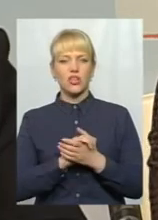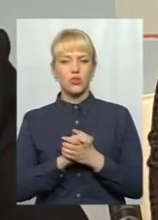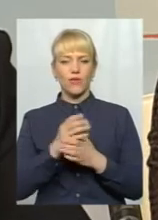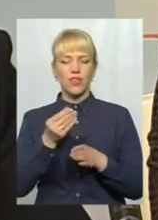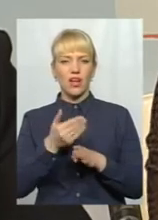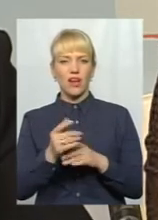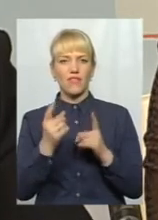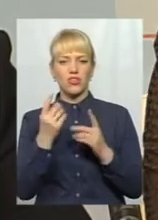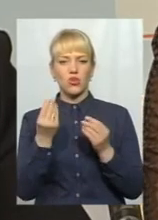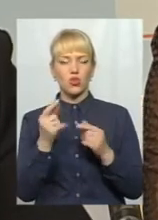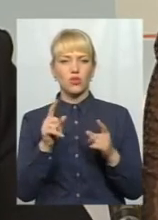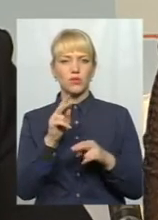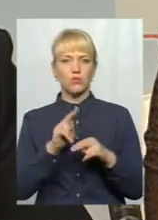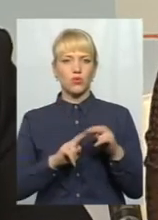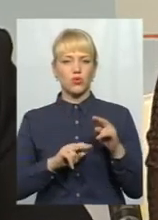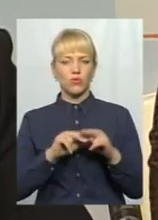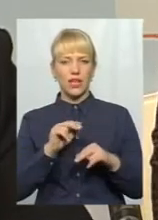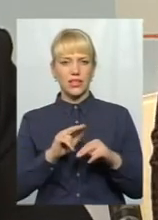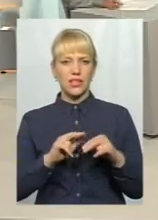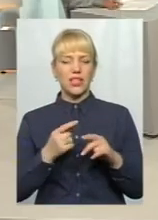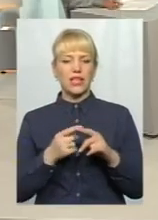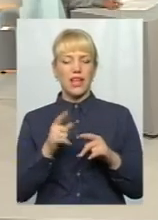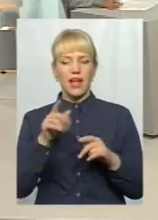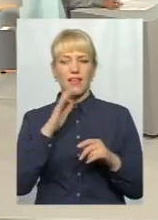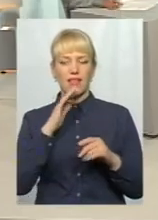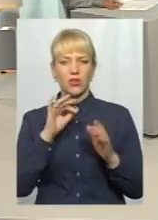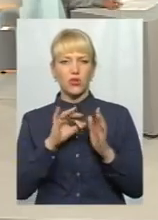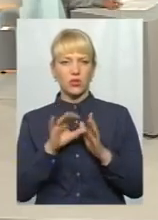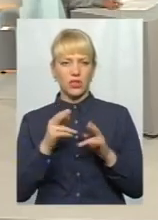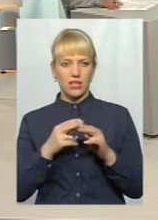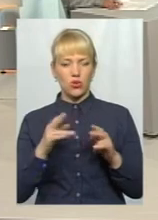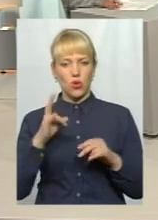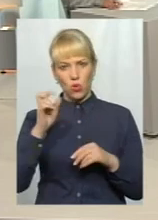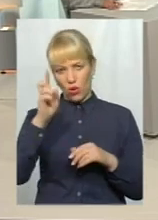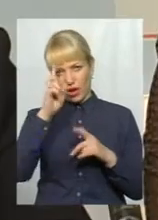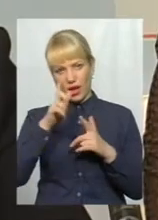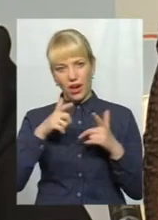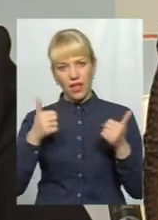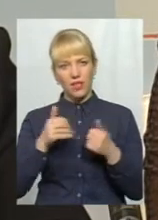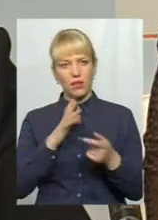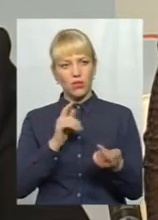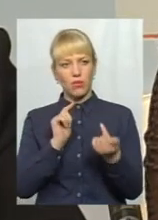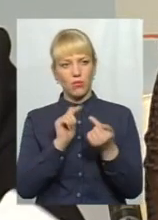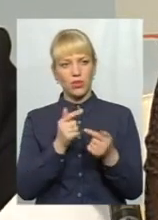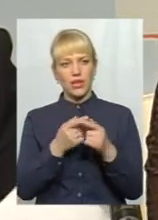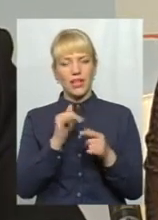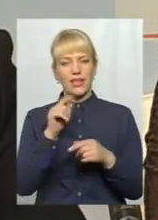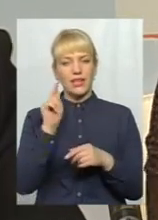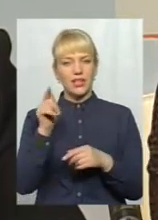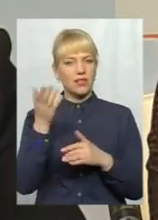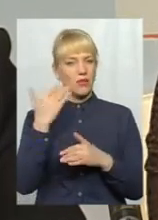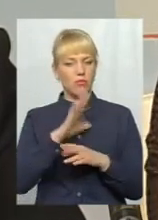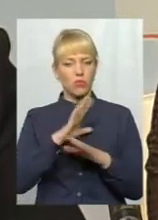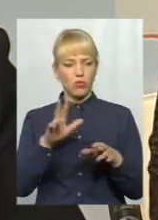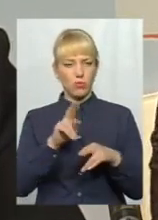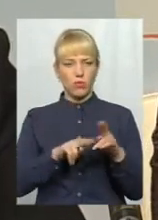гідроелектростанцію. Проте країна встала проти цього і тоді ця електростанція, там гідроелектростанція не була побудована.